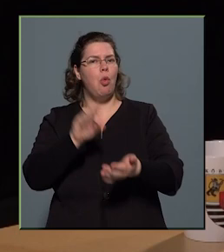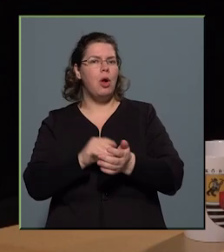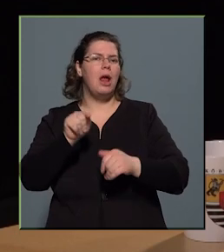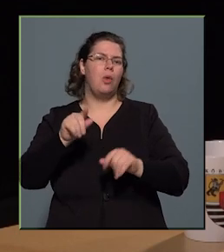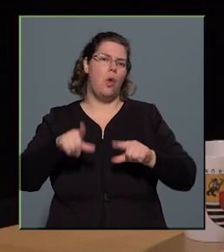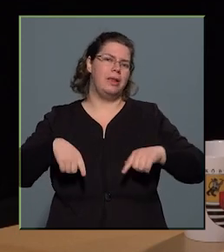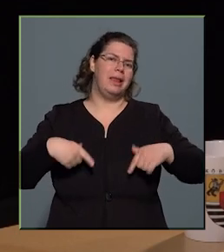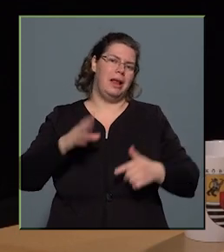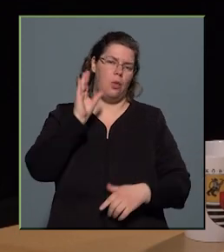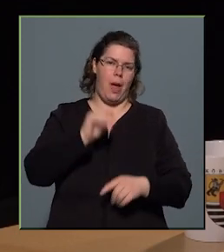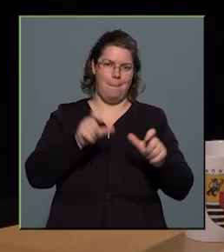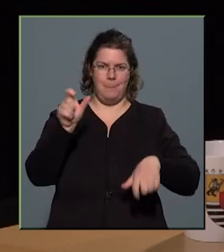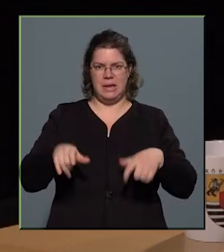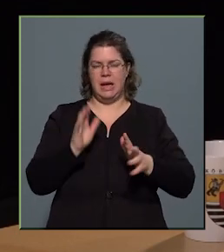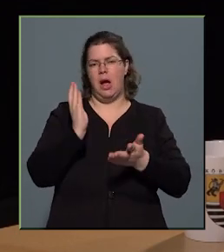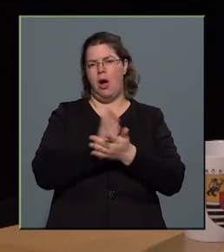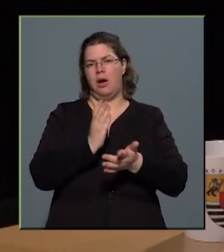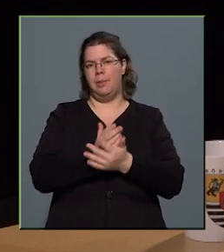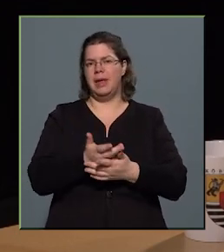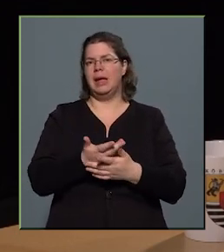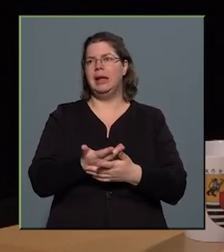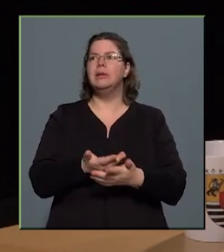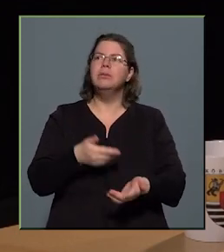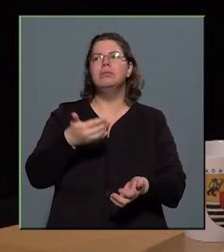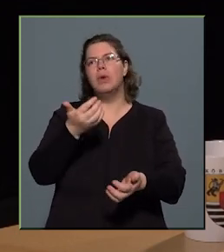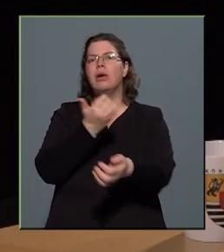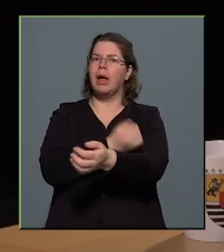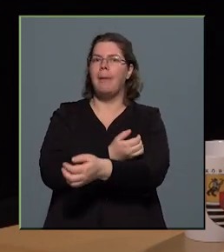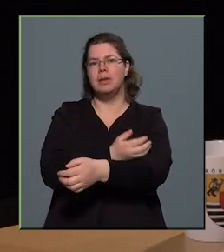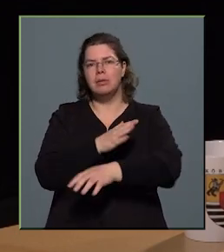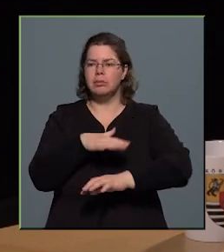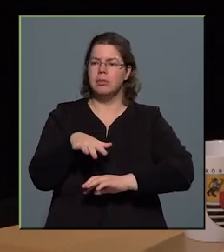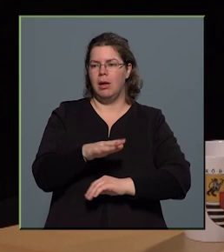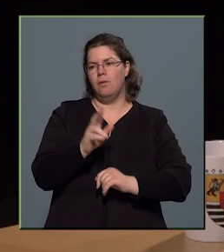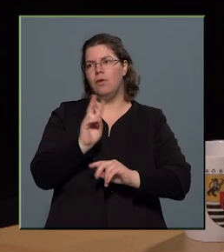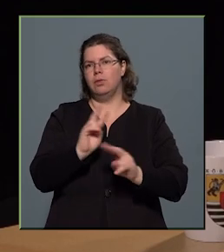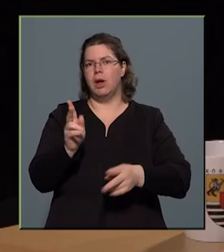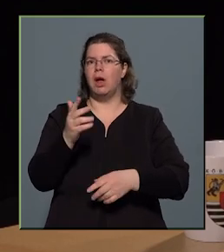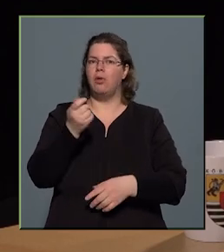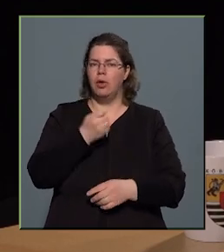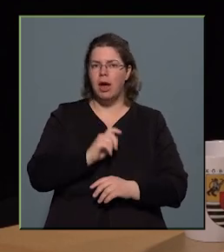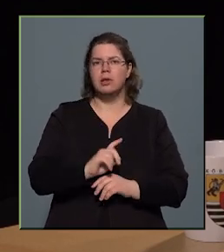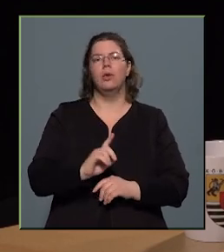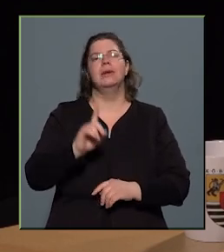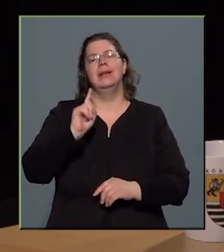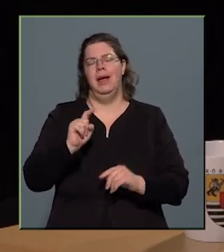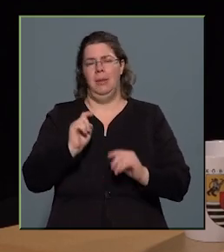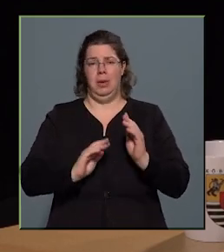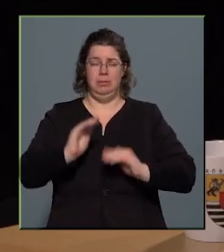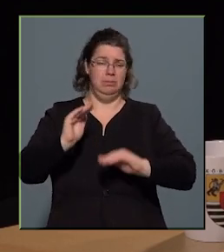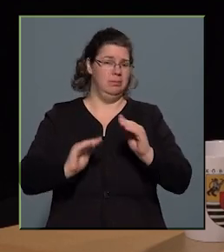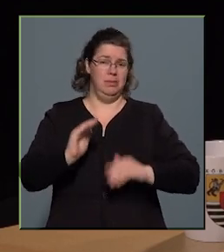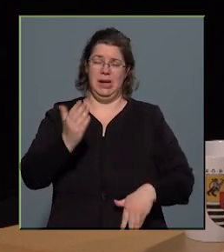élő emberek alkalmanként fogyasztanak ott kábítószert, vagy vannak fogyasztók, de azokban a méretekben a